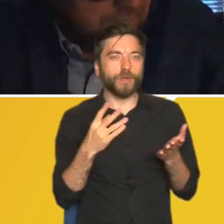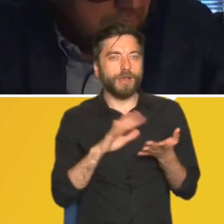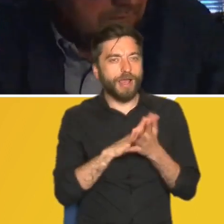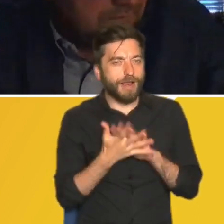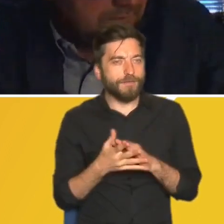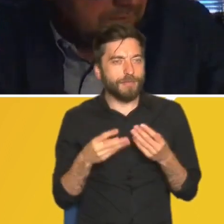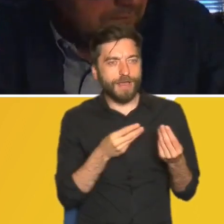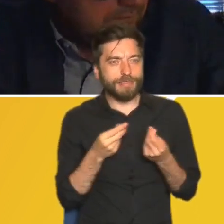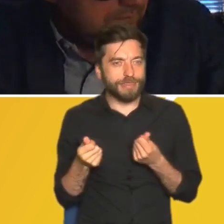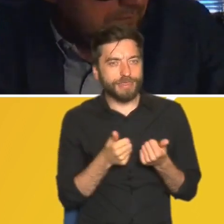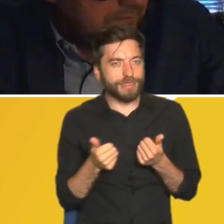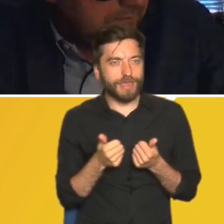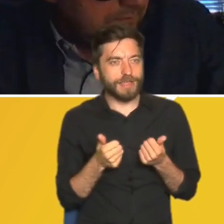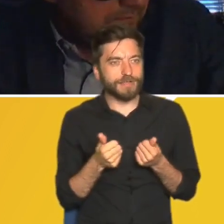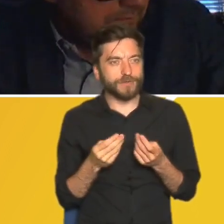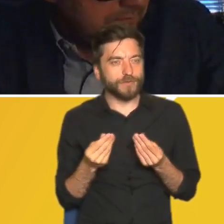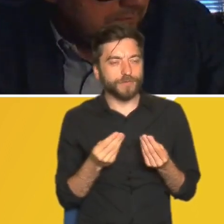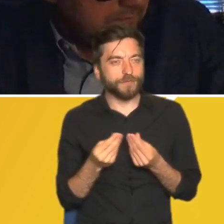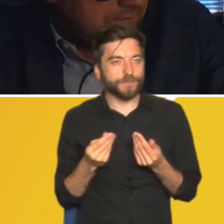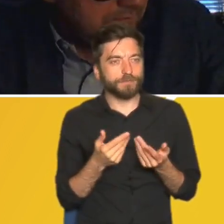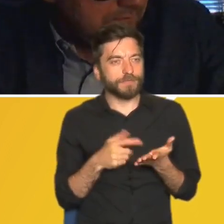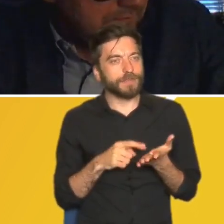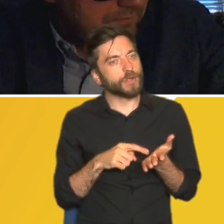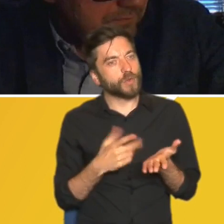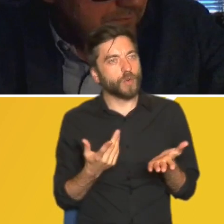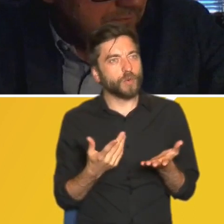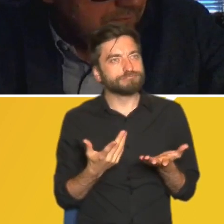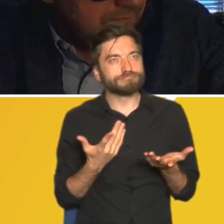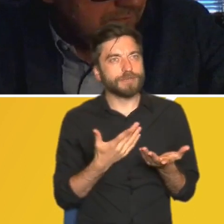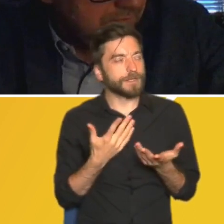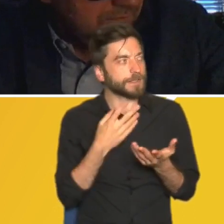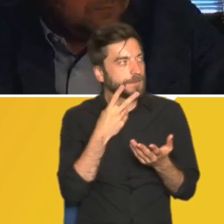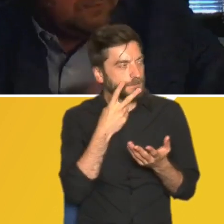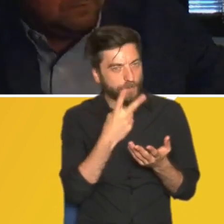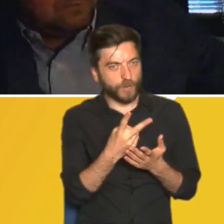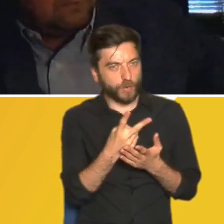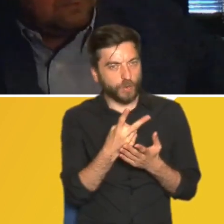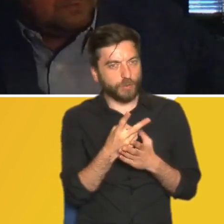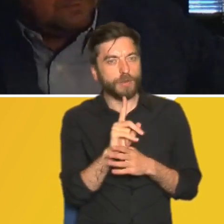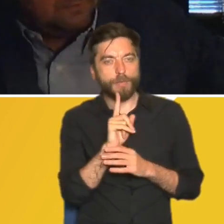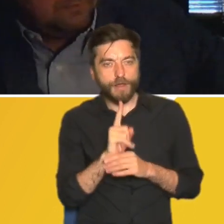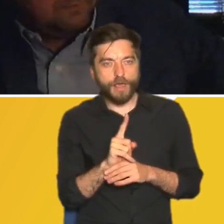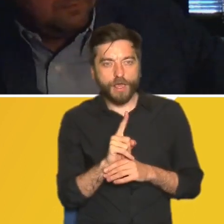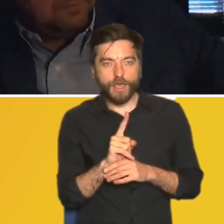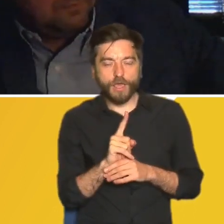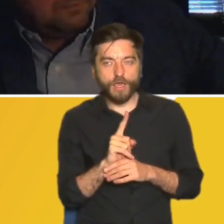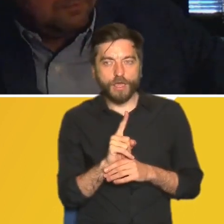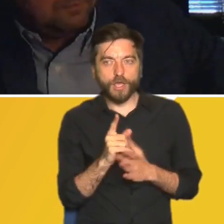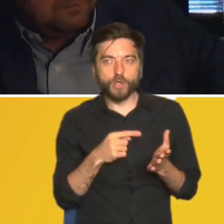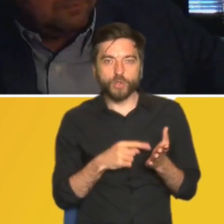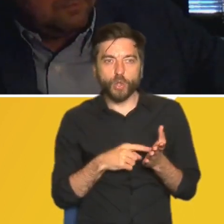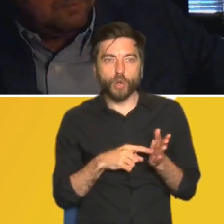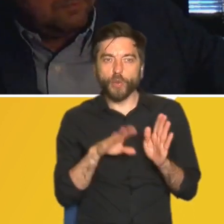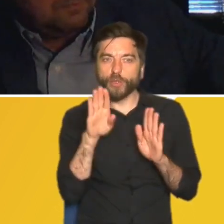finansów komunalnych w takim w takim ujęciu no bo realnie tu by musiało być